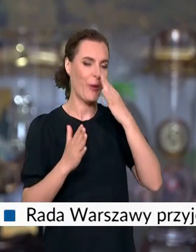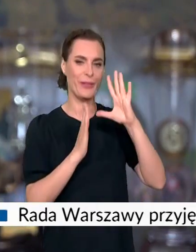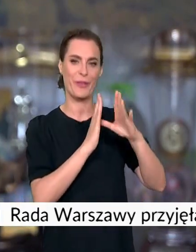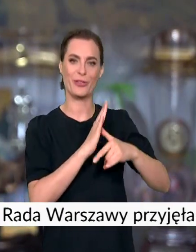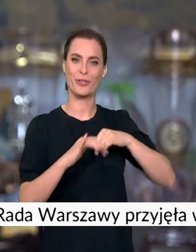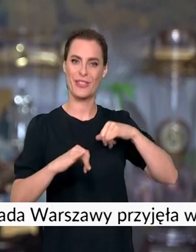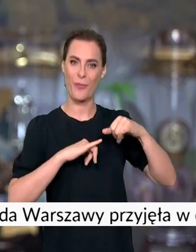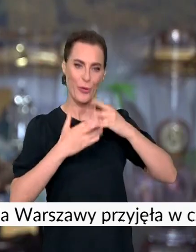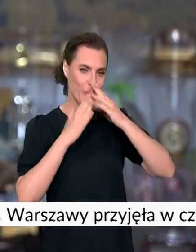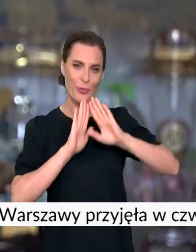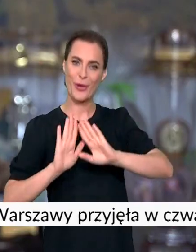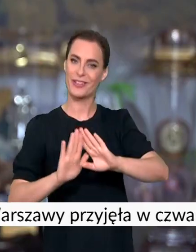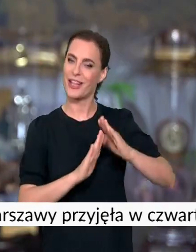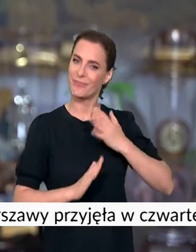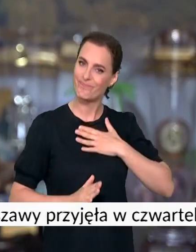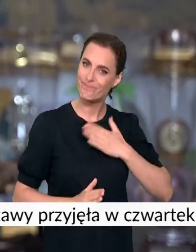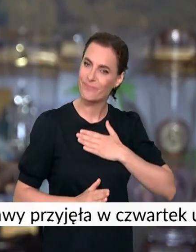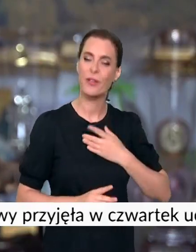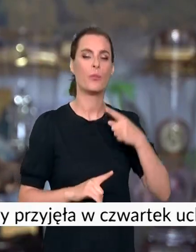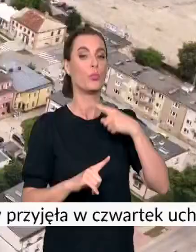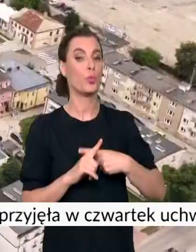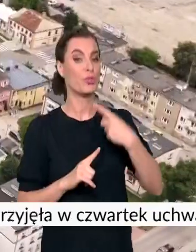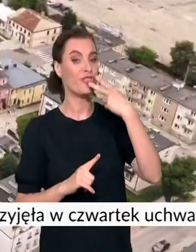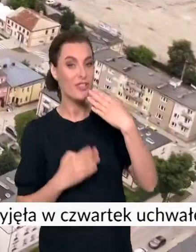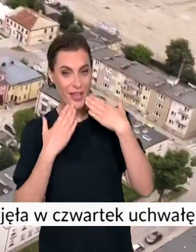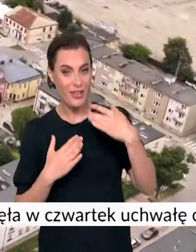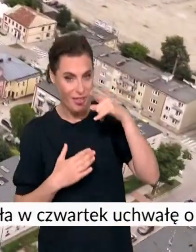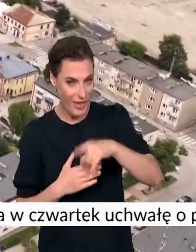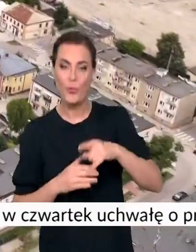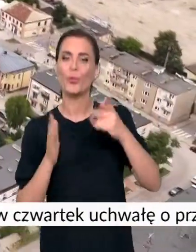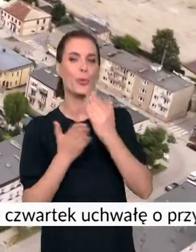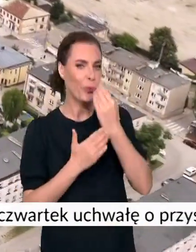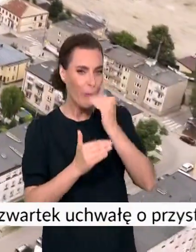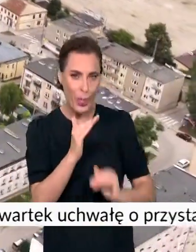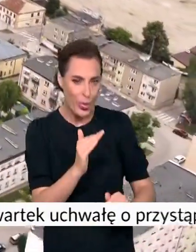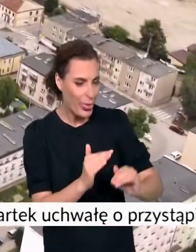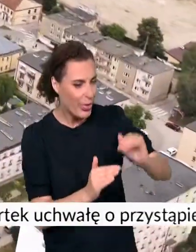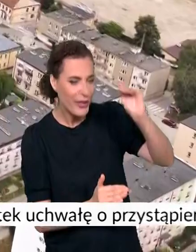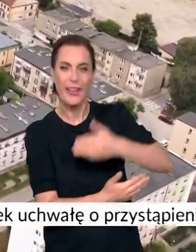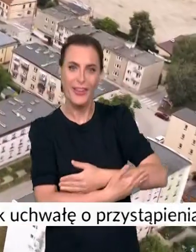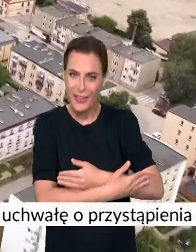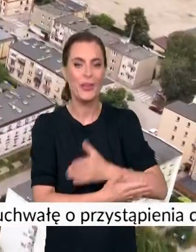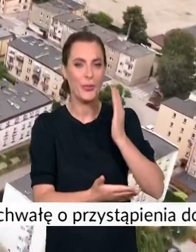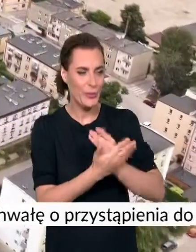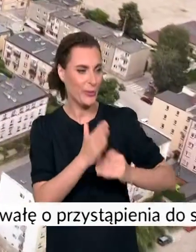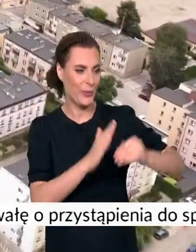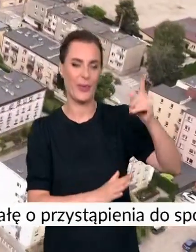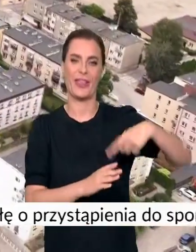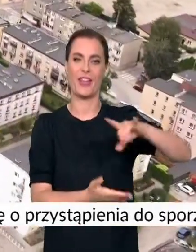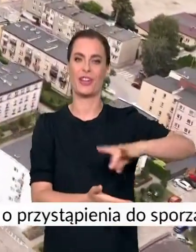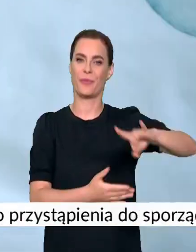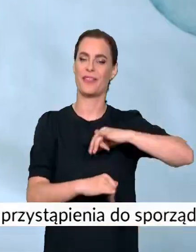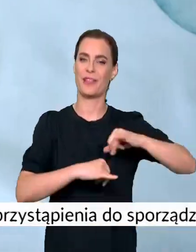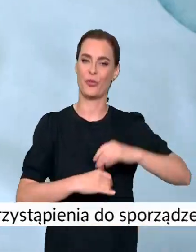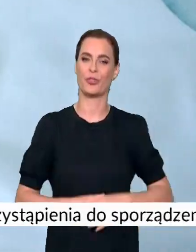samorządu, ale też jak gdyby stworzy możliwość utożsamiania od najmłodszych, od pierwszych dni tak naprawdę mieszkańców naszej gminy z naszym